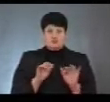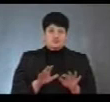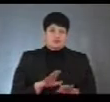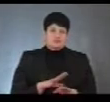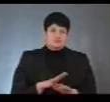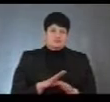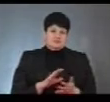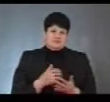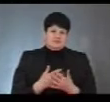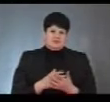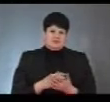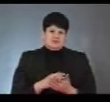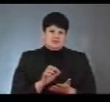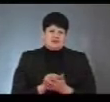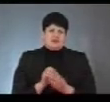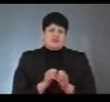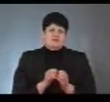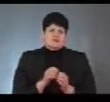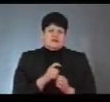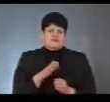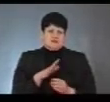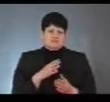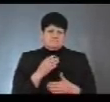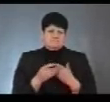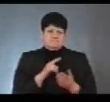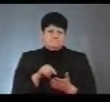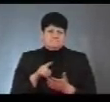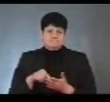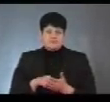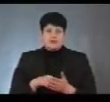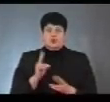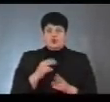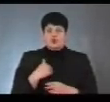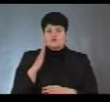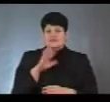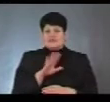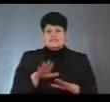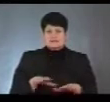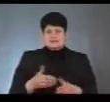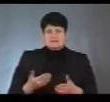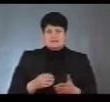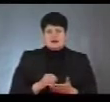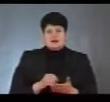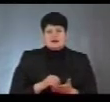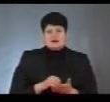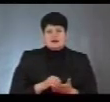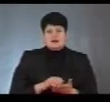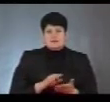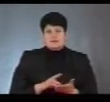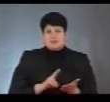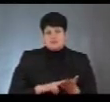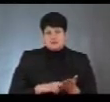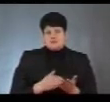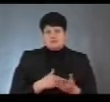приблизно 10 хвилин. За законом, тим, хто голосуватиме не за місцем прописки, потрібно звернутися до Державного реєстру виборців.